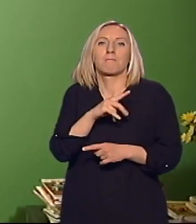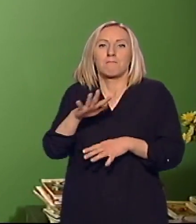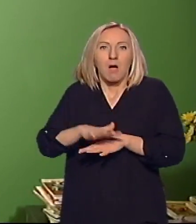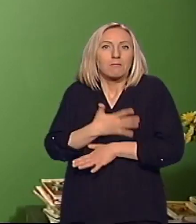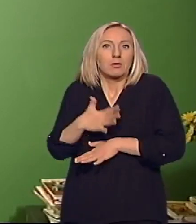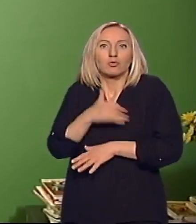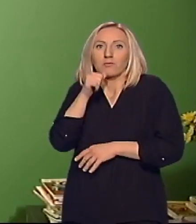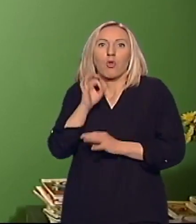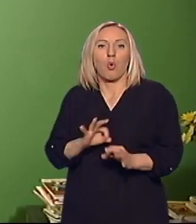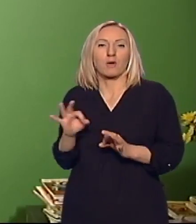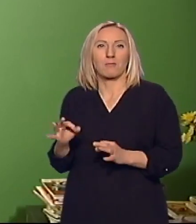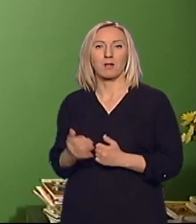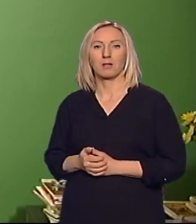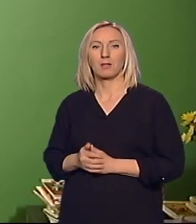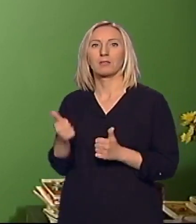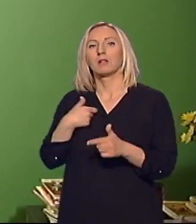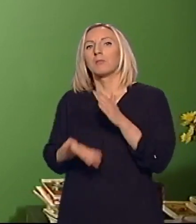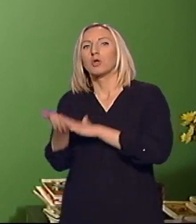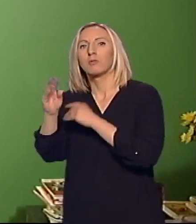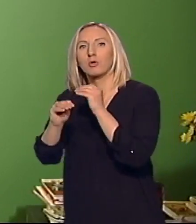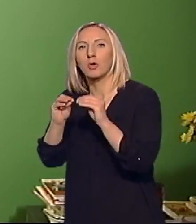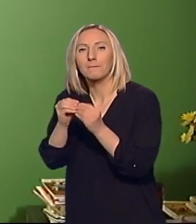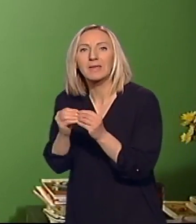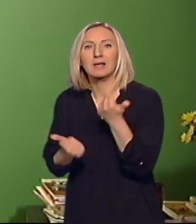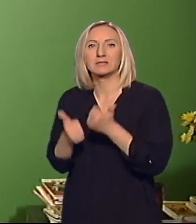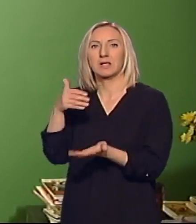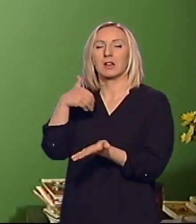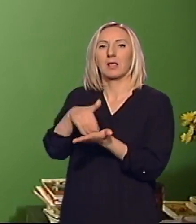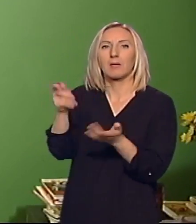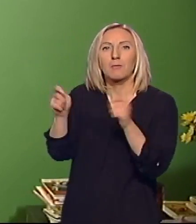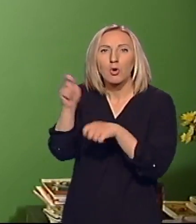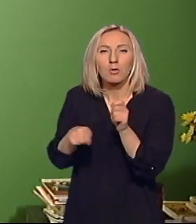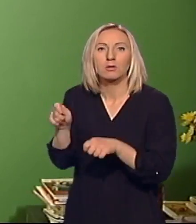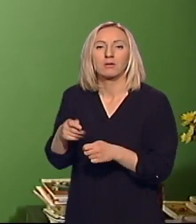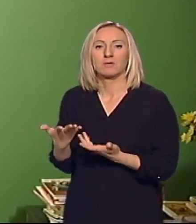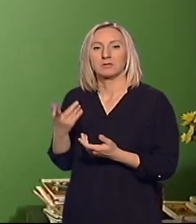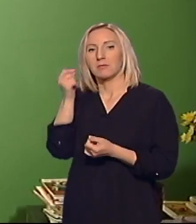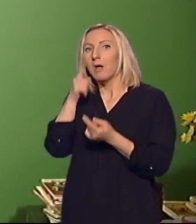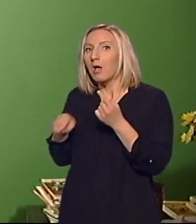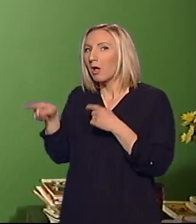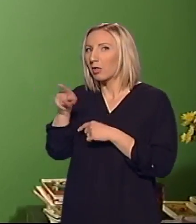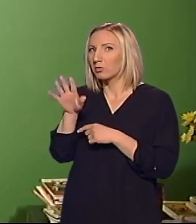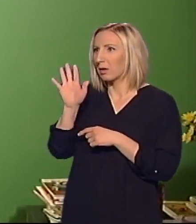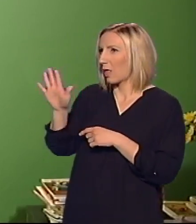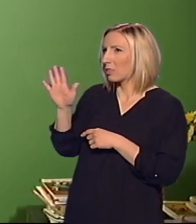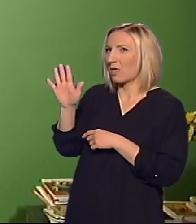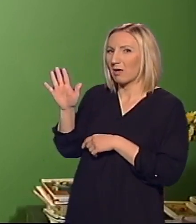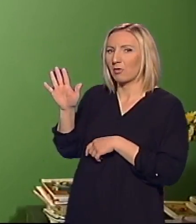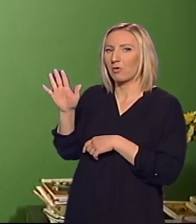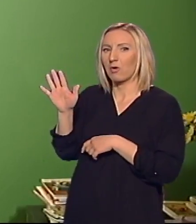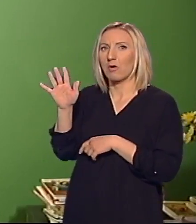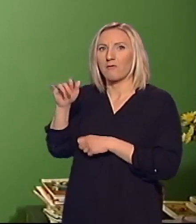normalne. Znači, da li je to da mi odemo do pijace ili odemo do prodavnice pa onda ljudi na neke njegove stereotipne